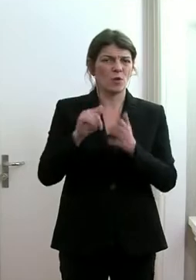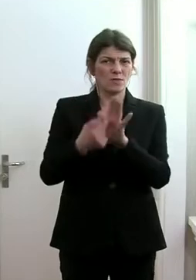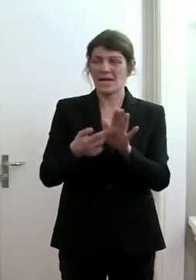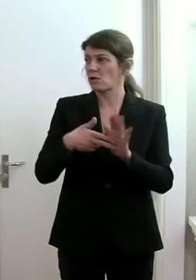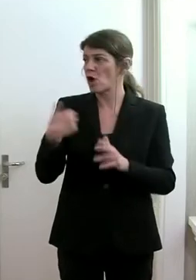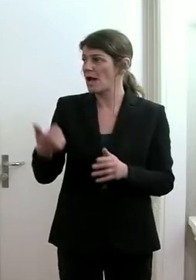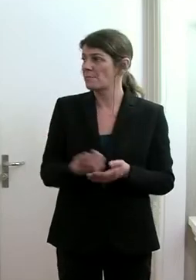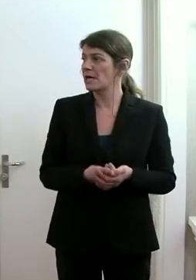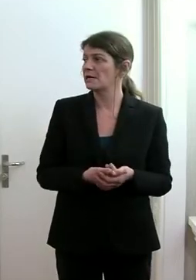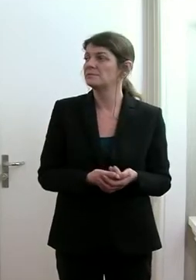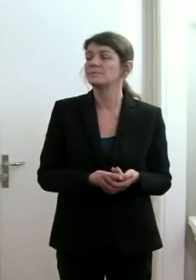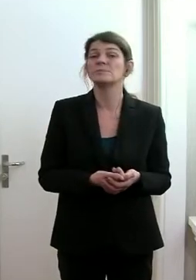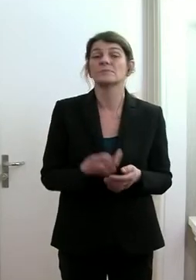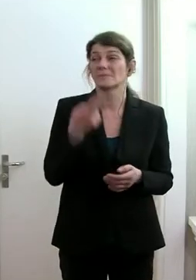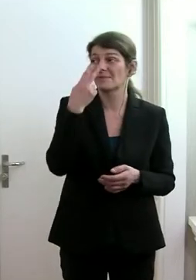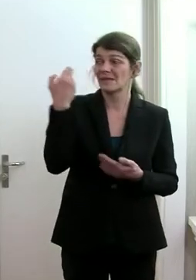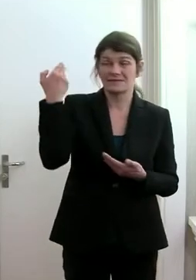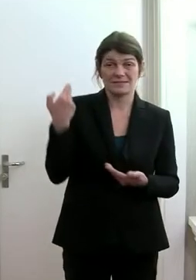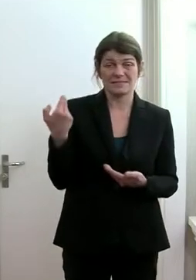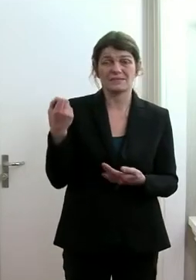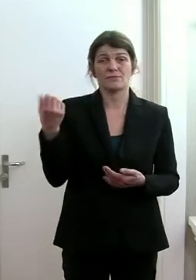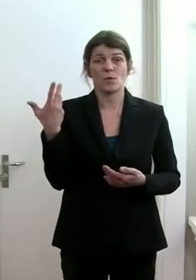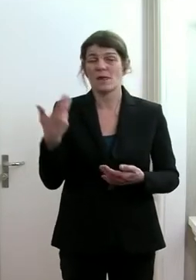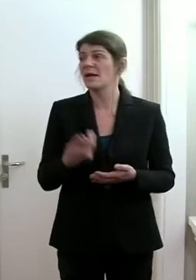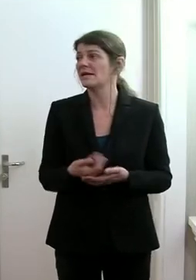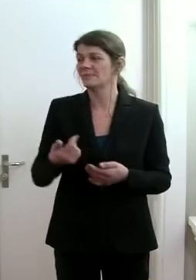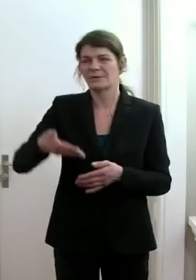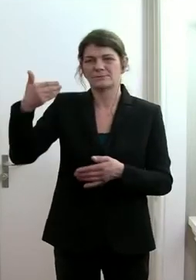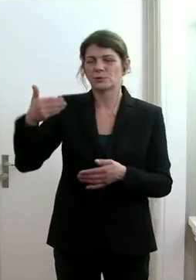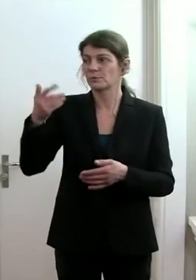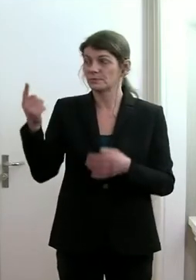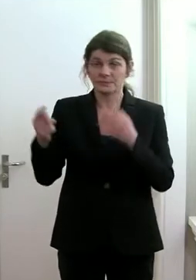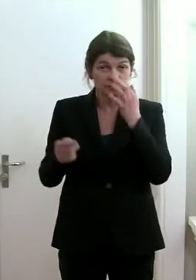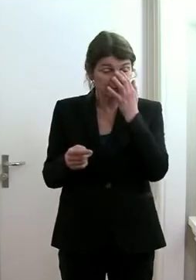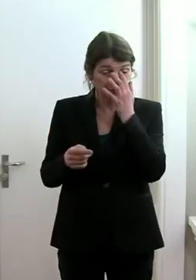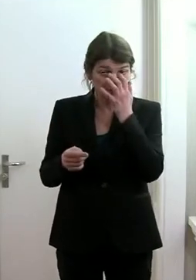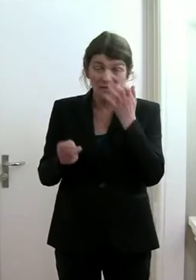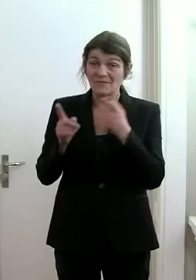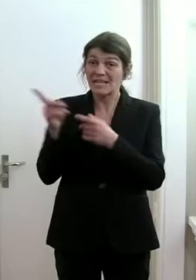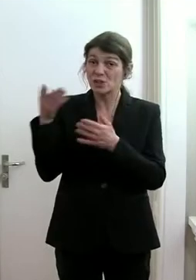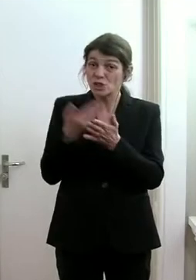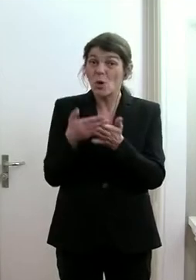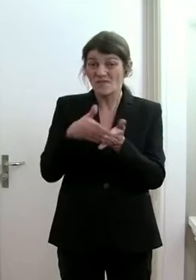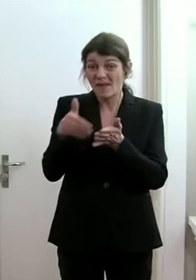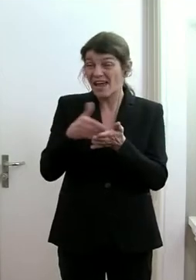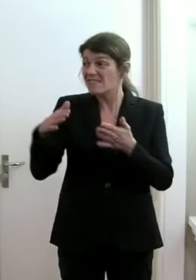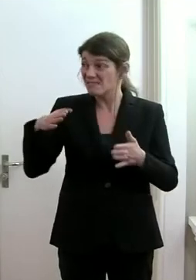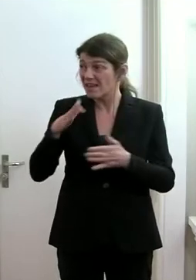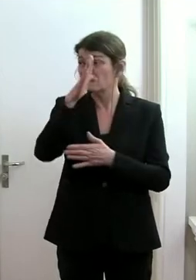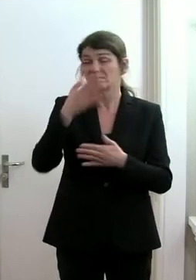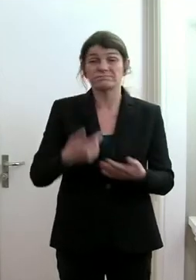was man bei der Folie hier sieht, wenn das so weiter wächst,